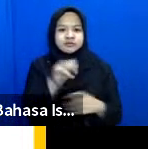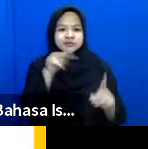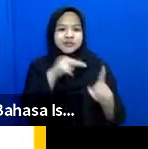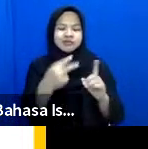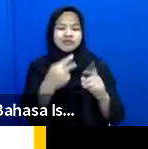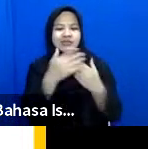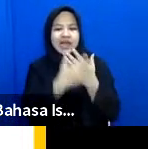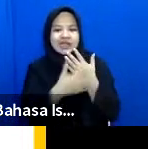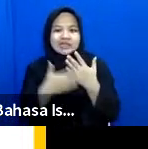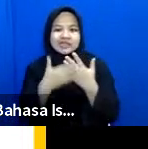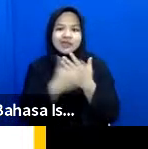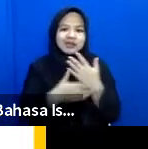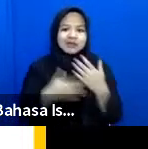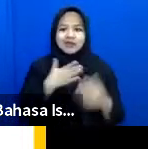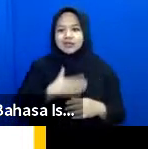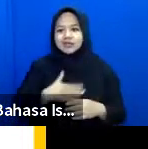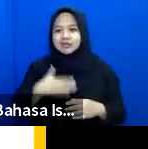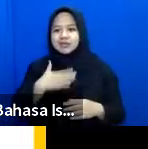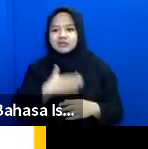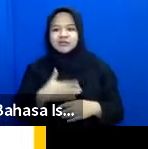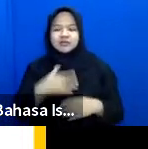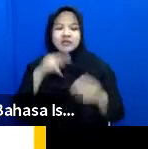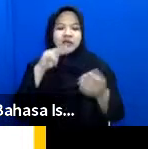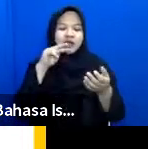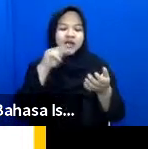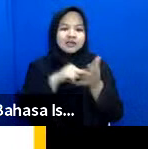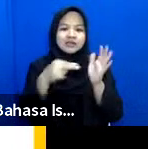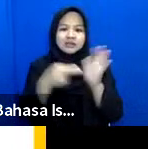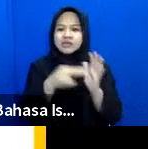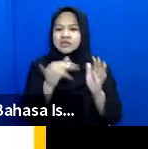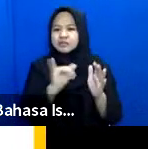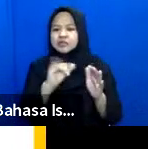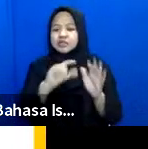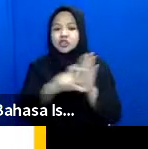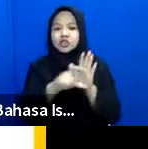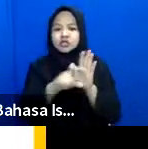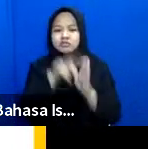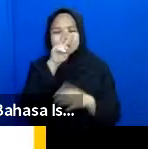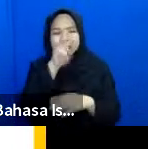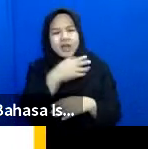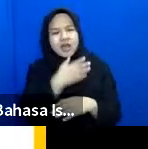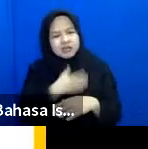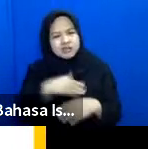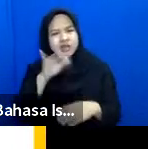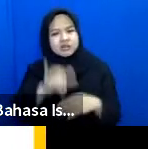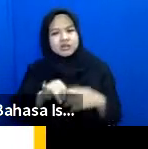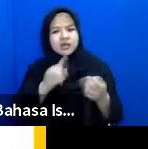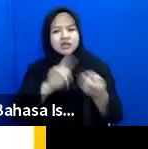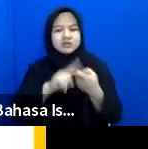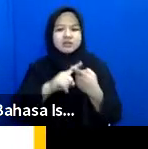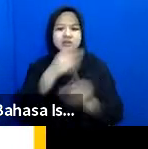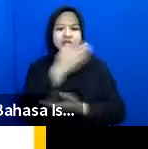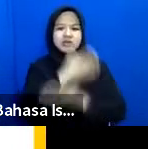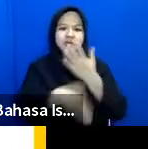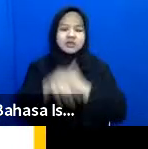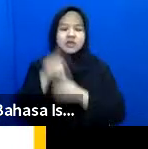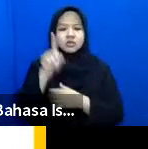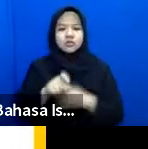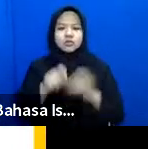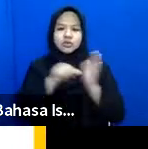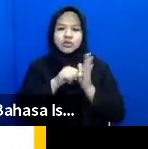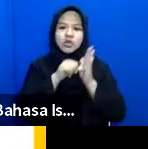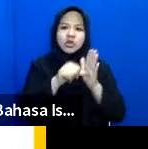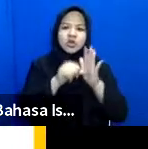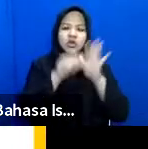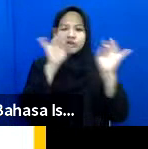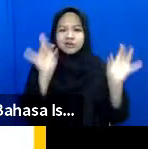belas kasih artinya seperti contoh kasihan ya teman-teman disabilitas kayaknya perlu ditolong